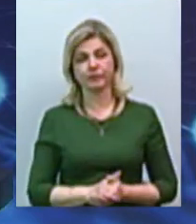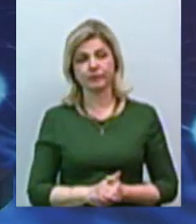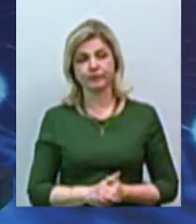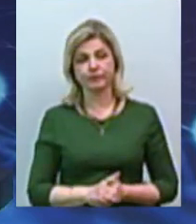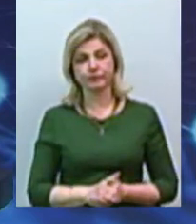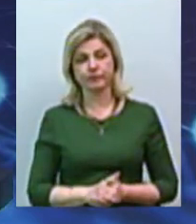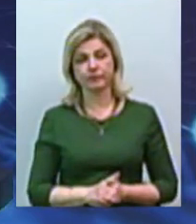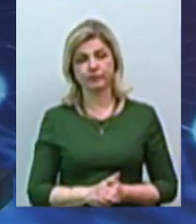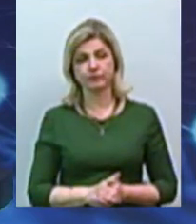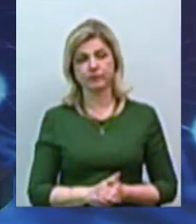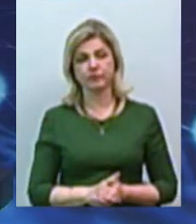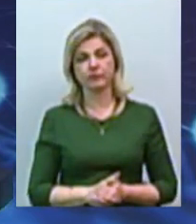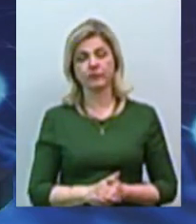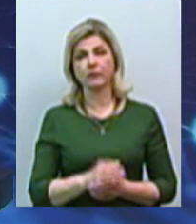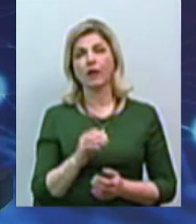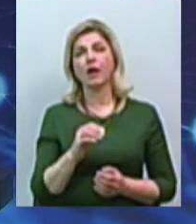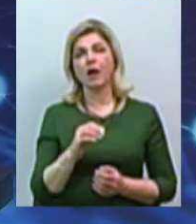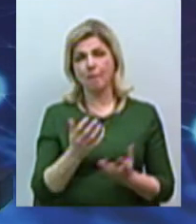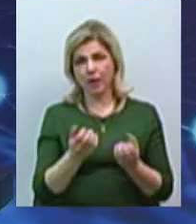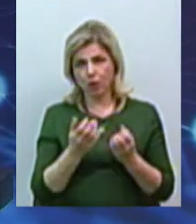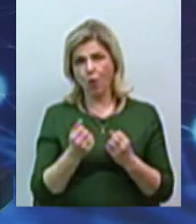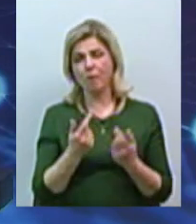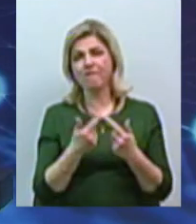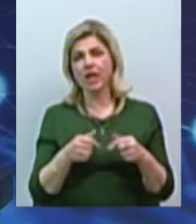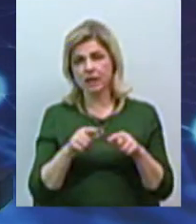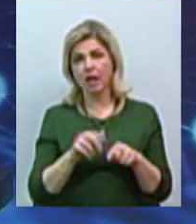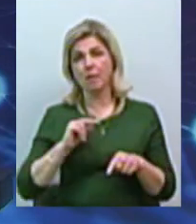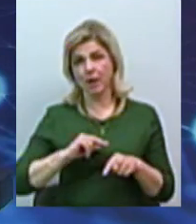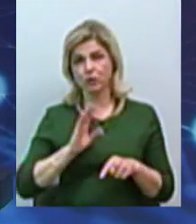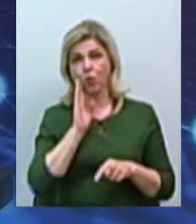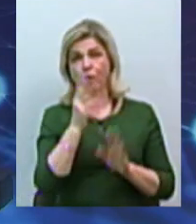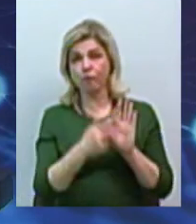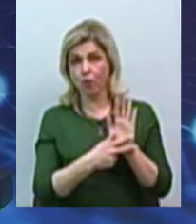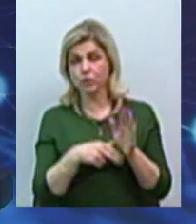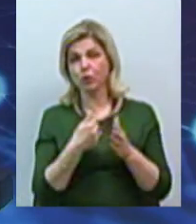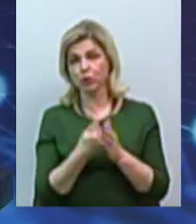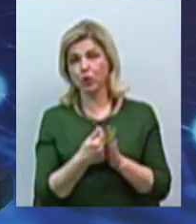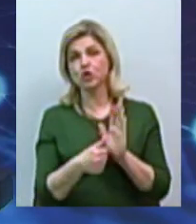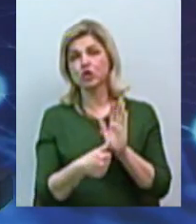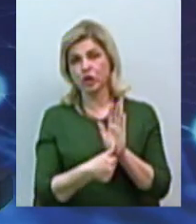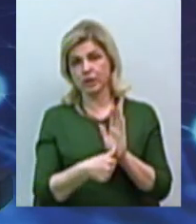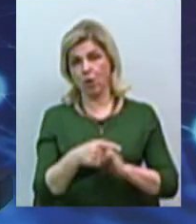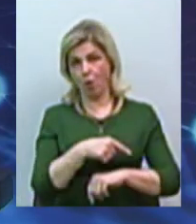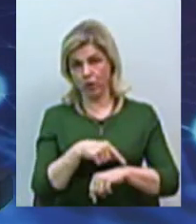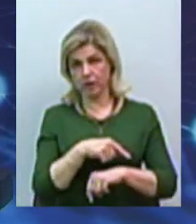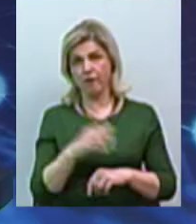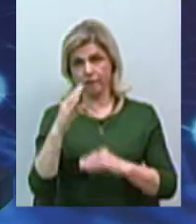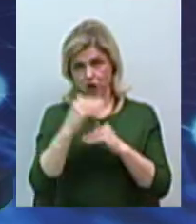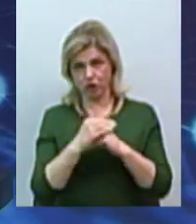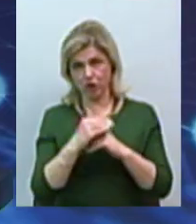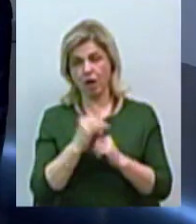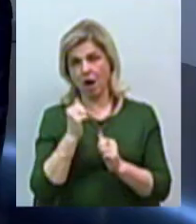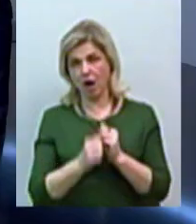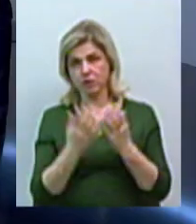що абонентський відділ працює з 8 години ранку до 6 години вечора